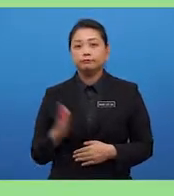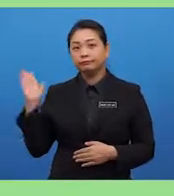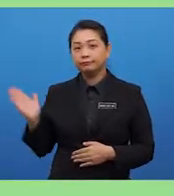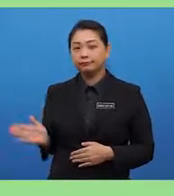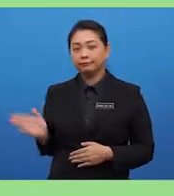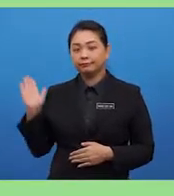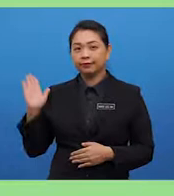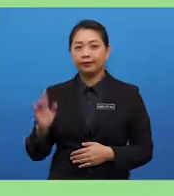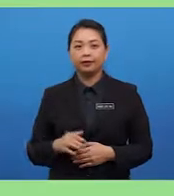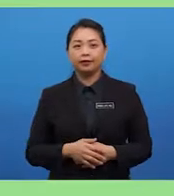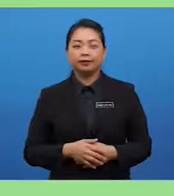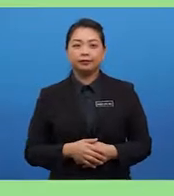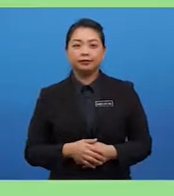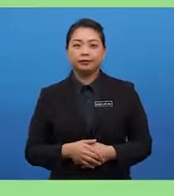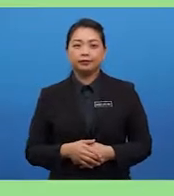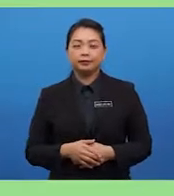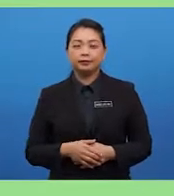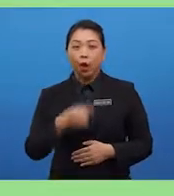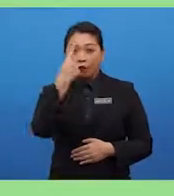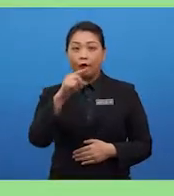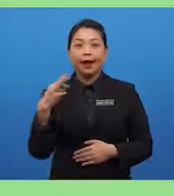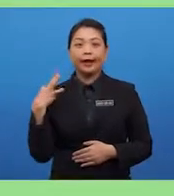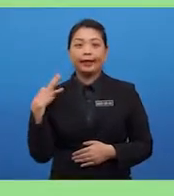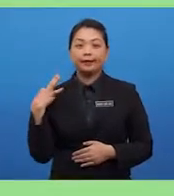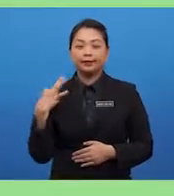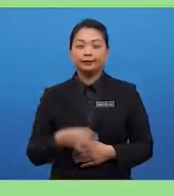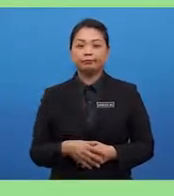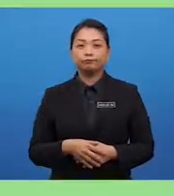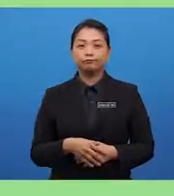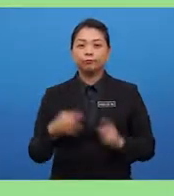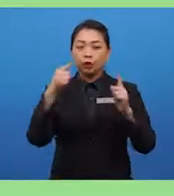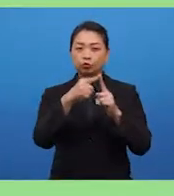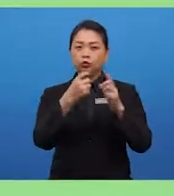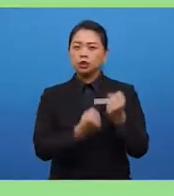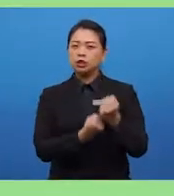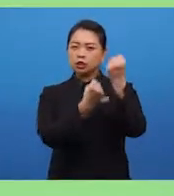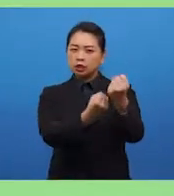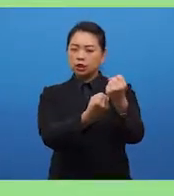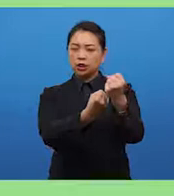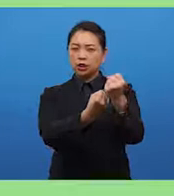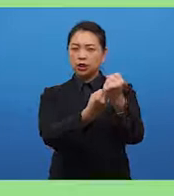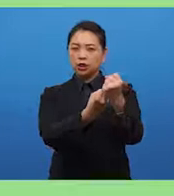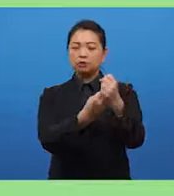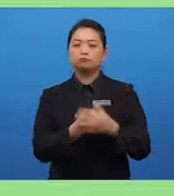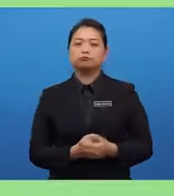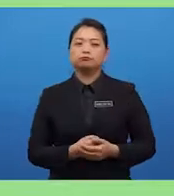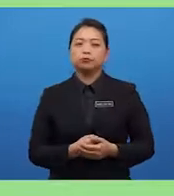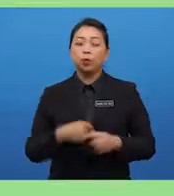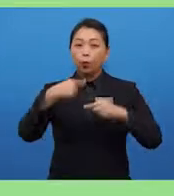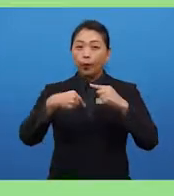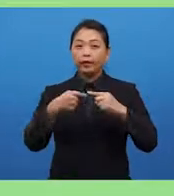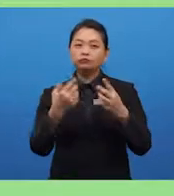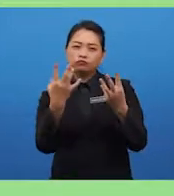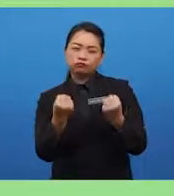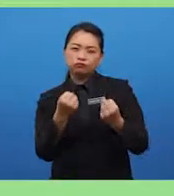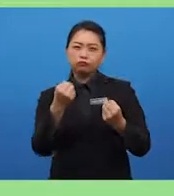is for candidates to suggest factors to consider when deciding on